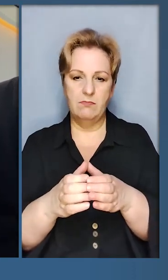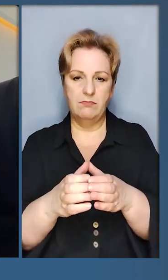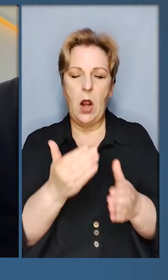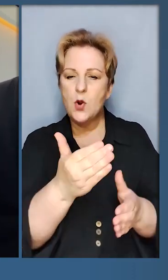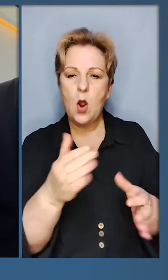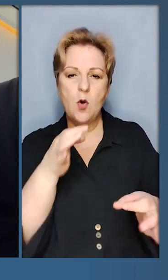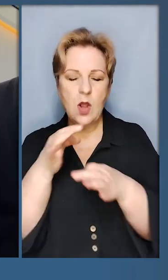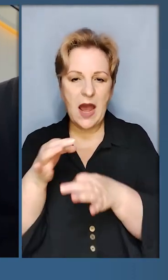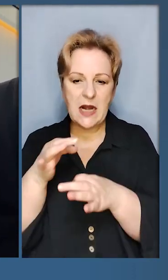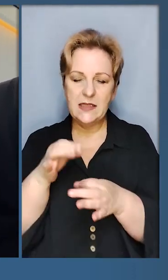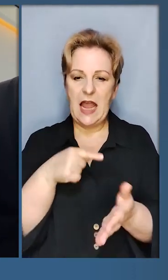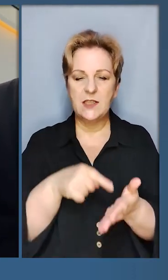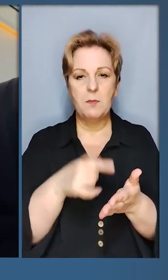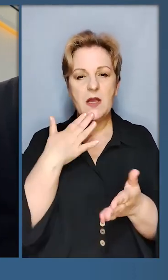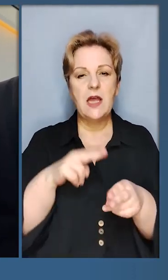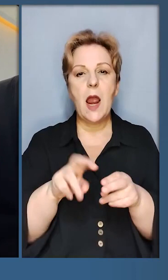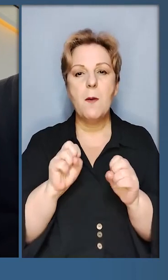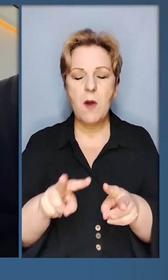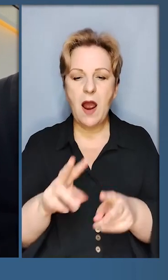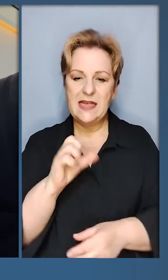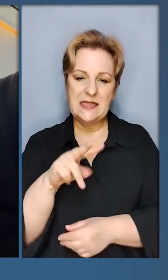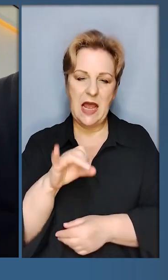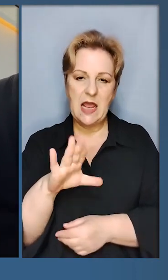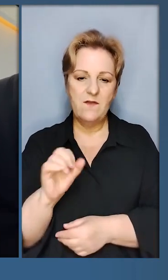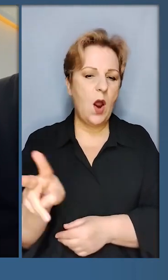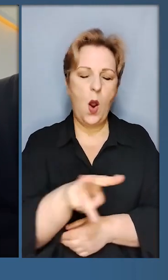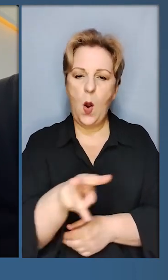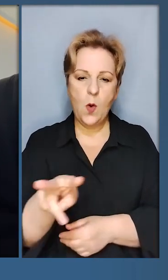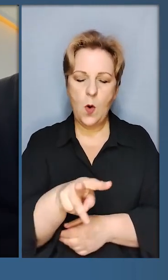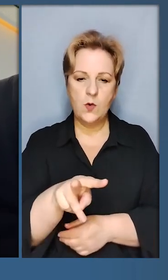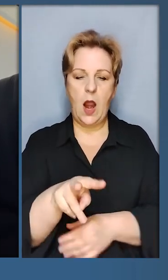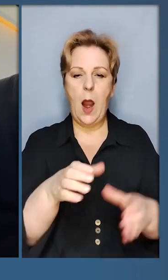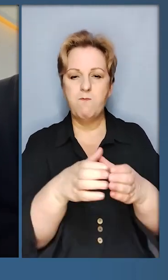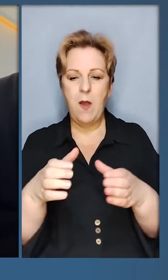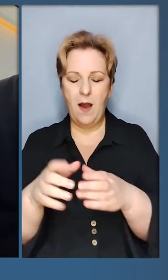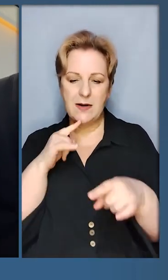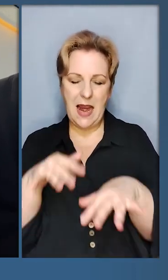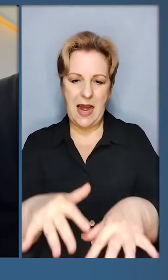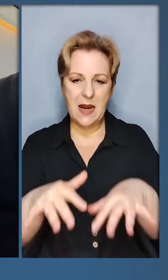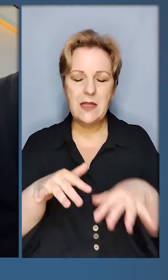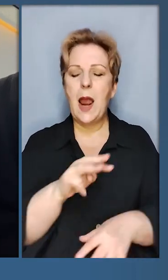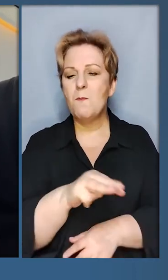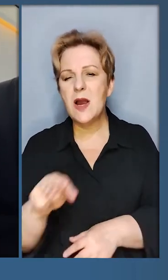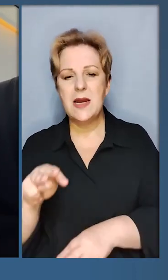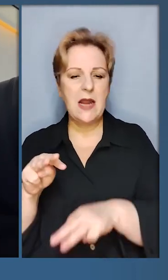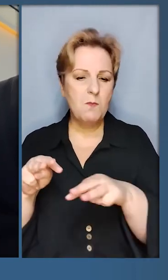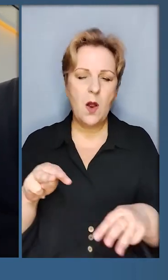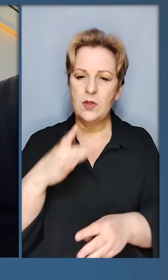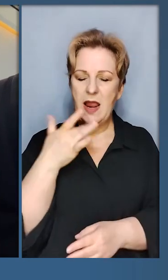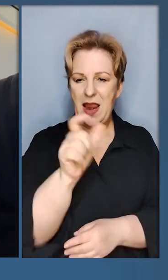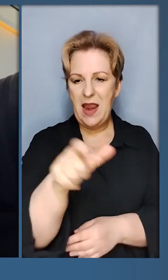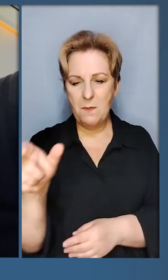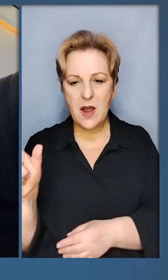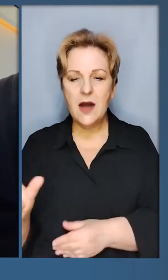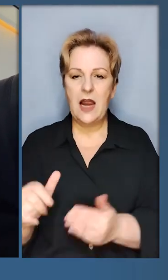висловив зусилля радники госпитань національної безпеки Салівана, о битві партії Конгресу. Мільйони